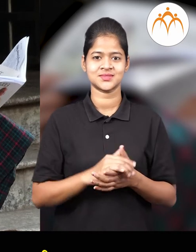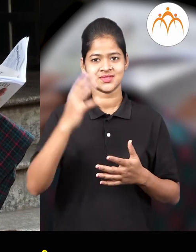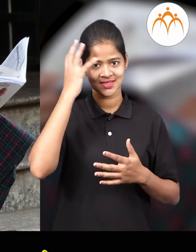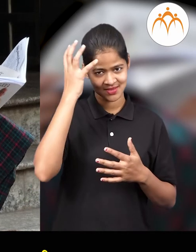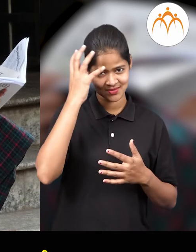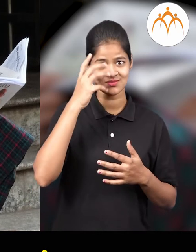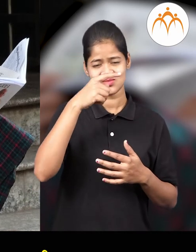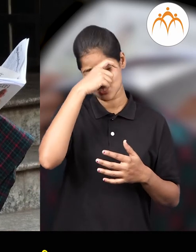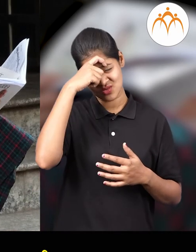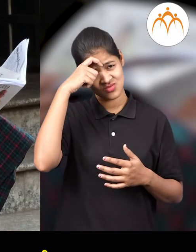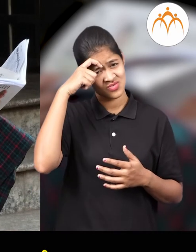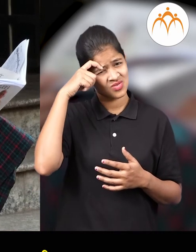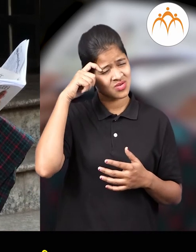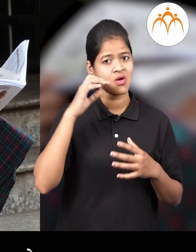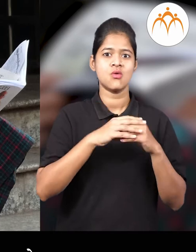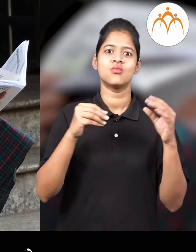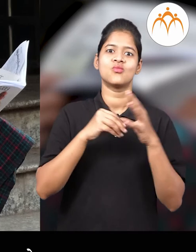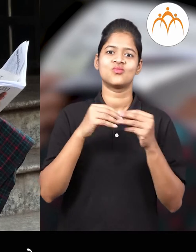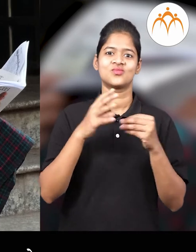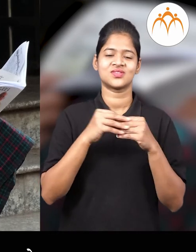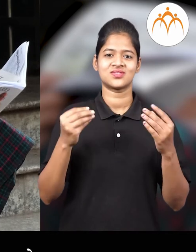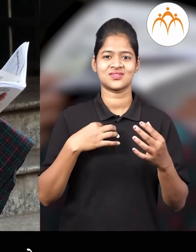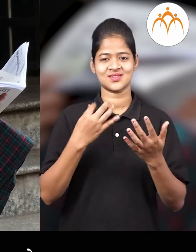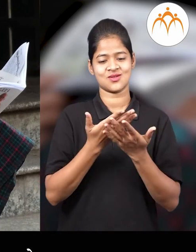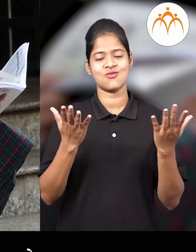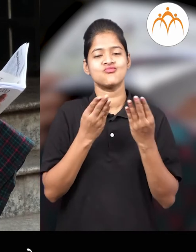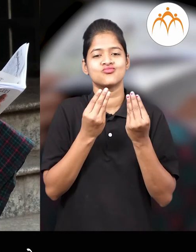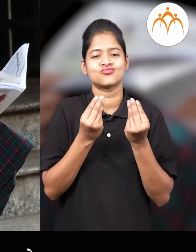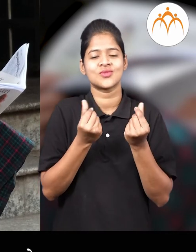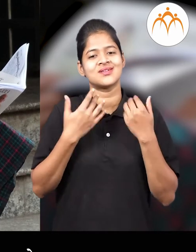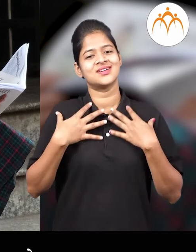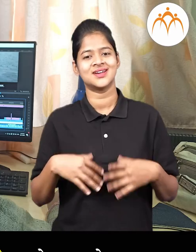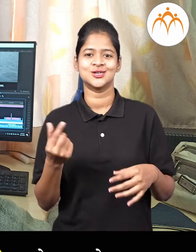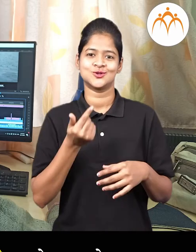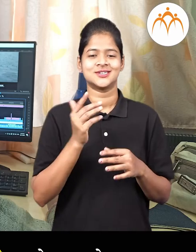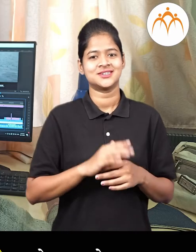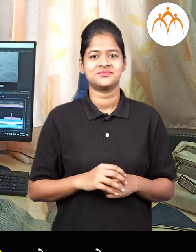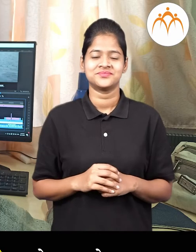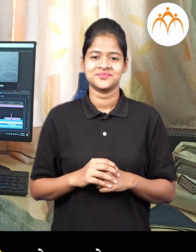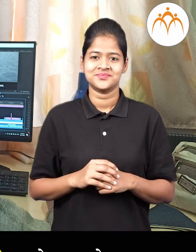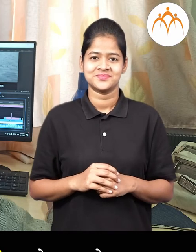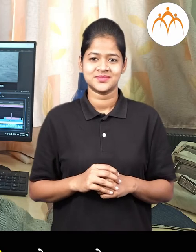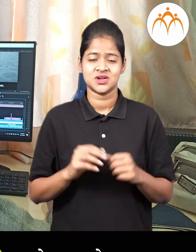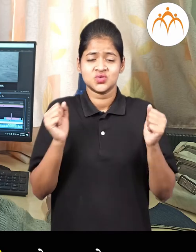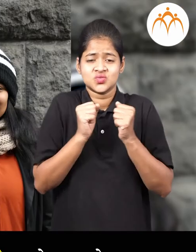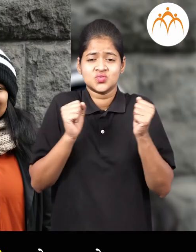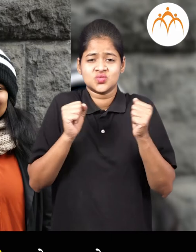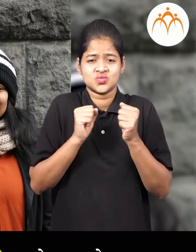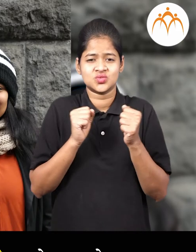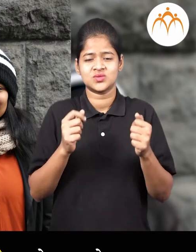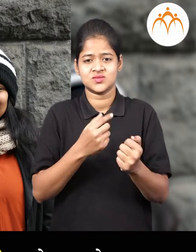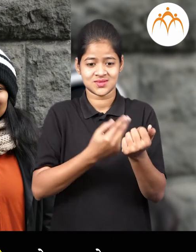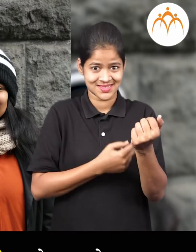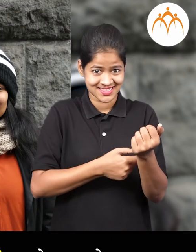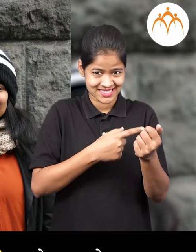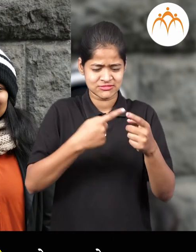आपन सुती व तलम मनजेच पातल कपडे वापरतो हिवालया मधे उबदार व लोकरी